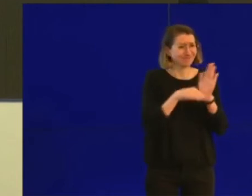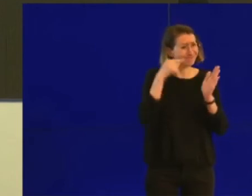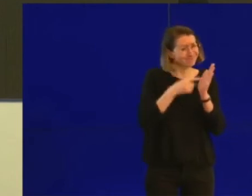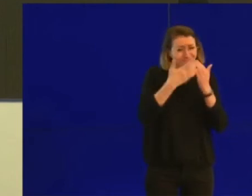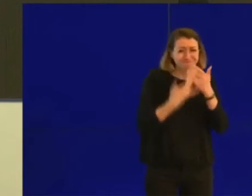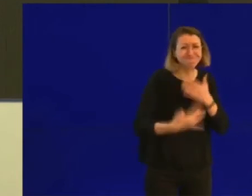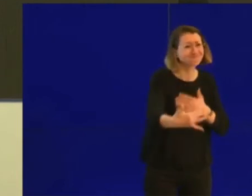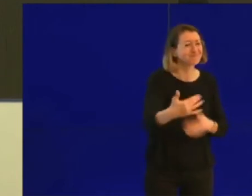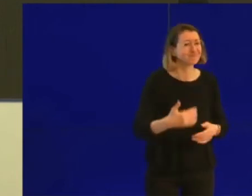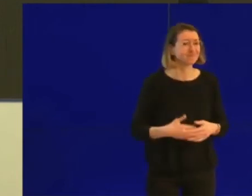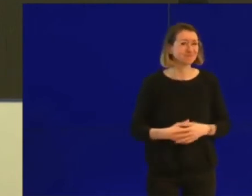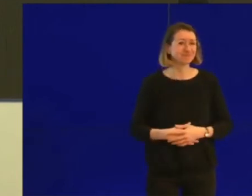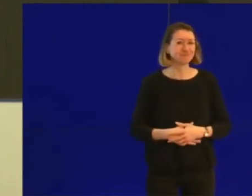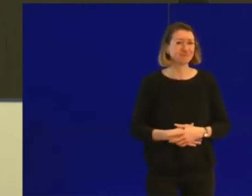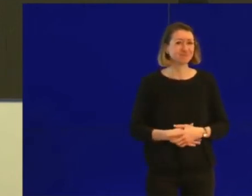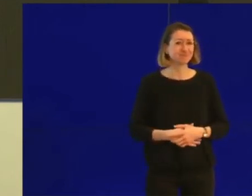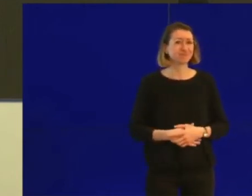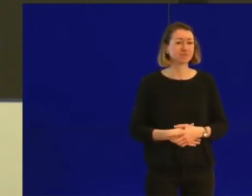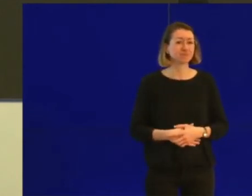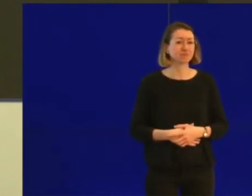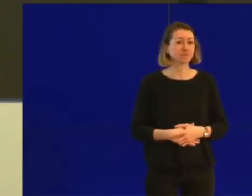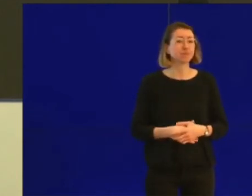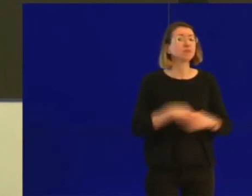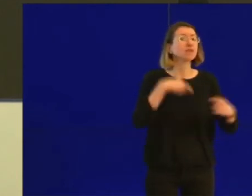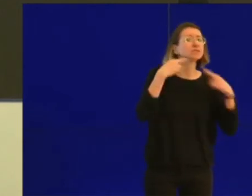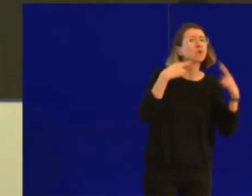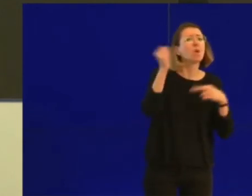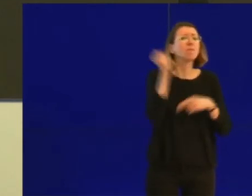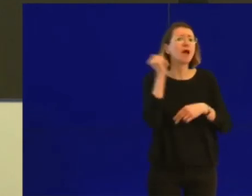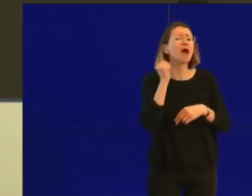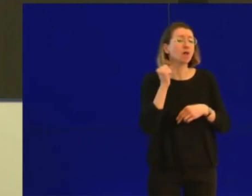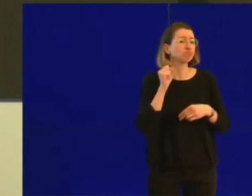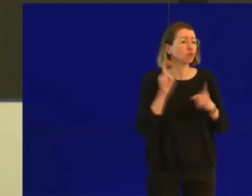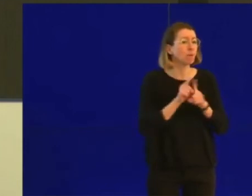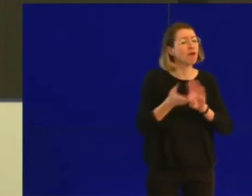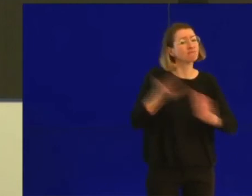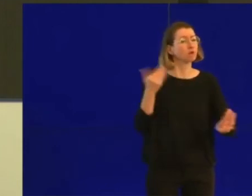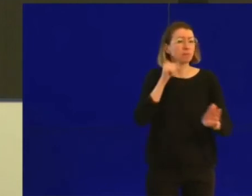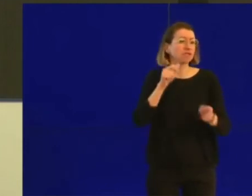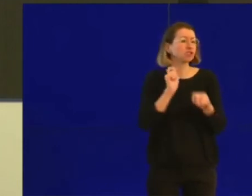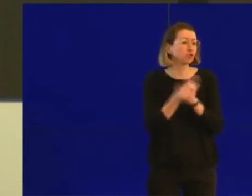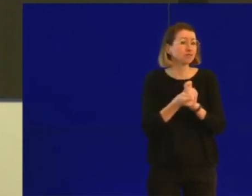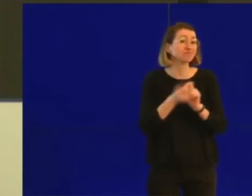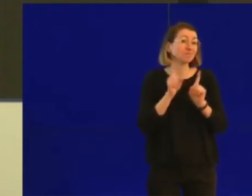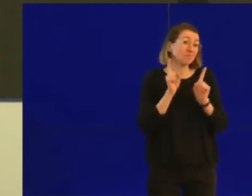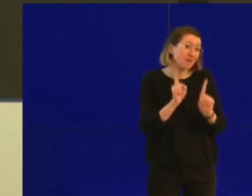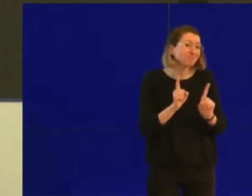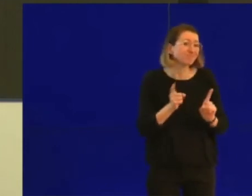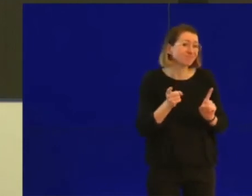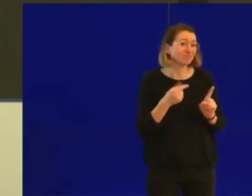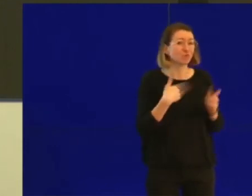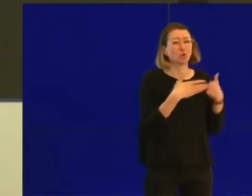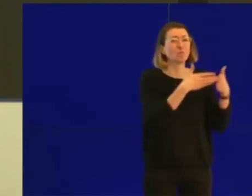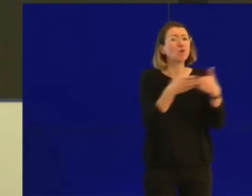Au niveau de l'horeca, les mesures ne changent pas, si ce n'est qu'on demande tout particulièrement au secteur de l'horeca de rentrer les mobiliers qui se trouvent par exemple en